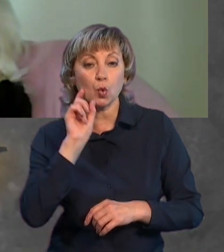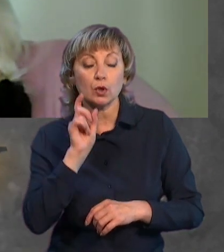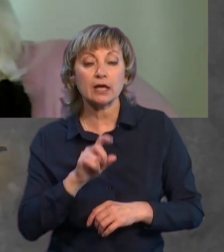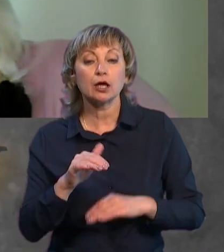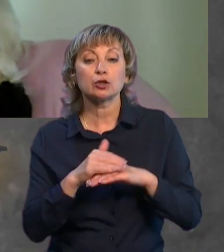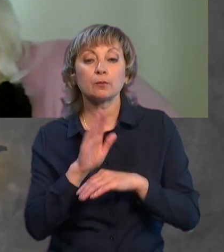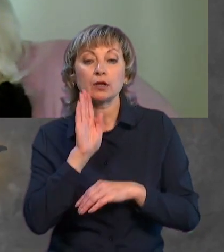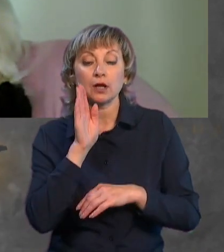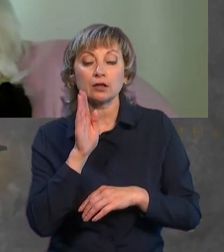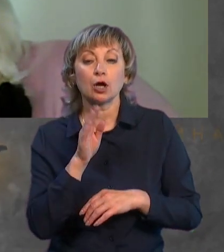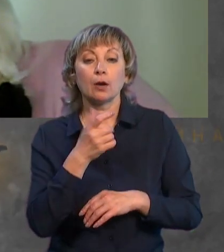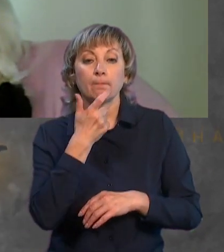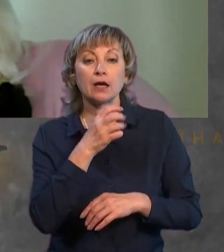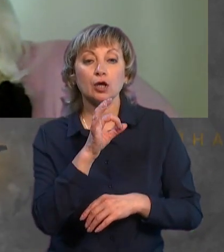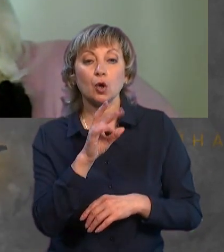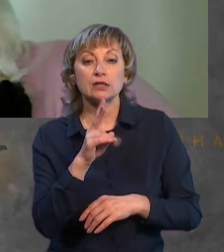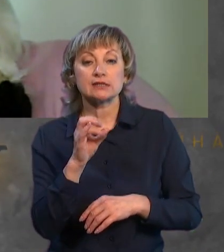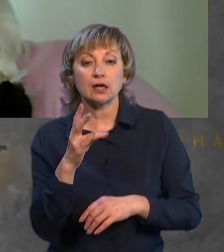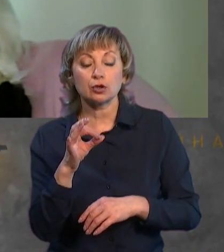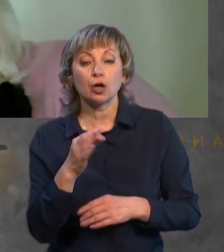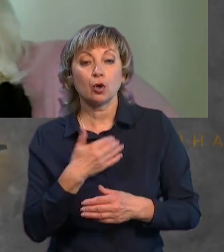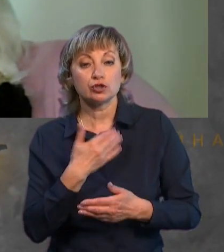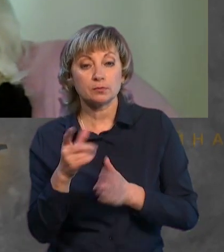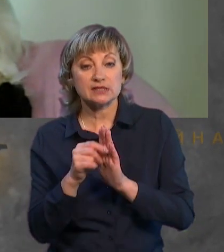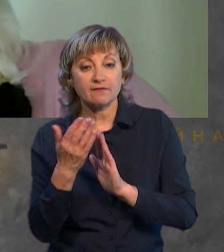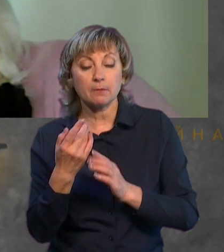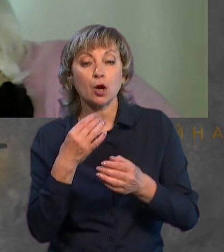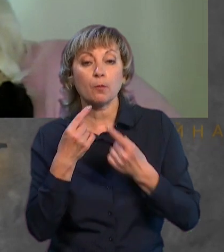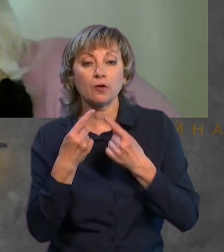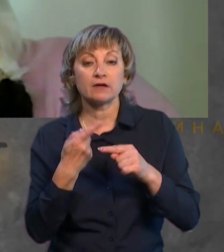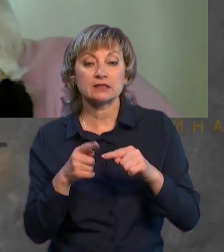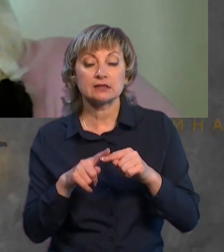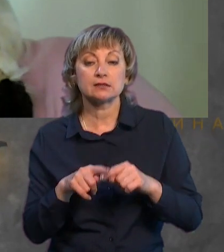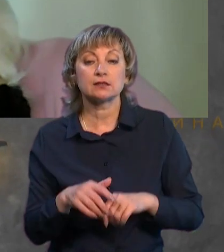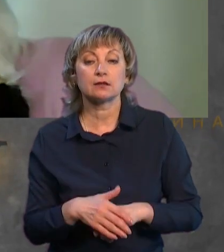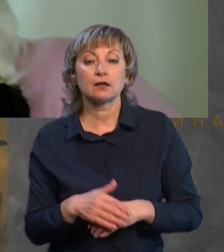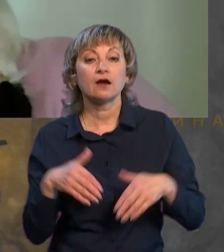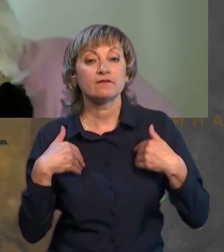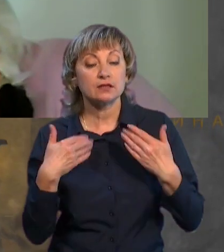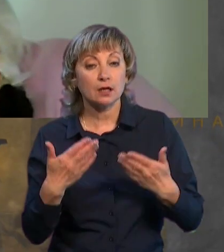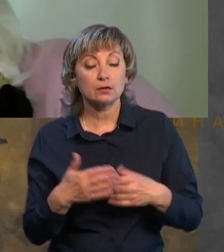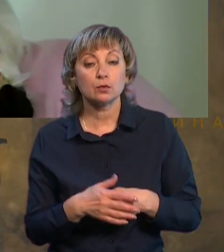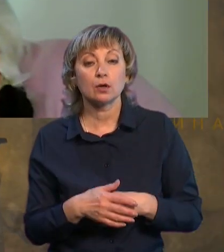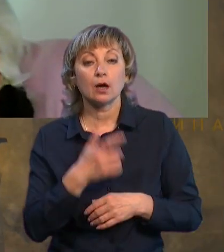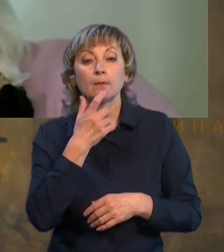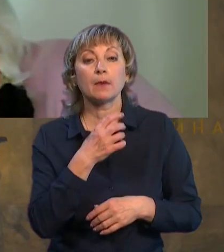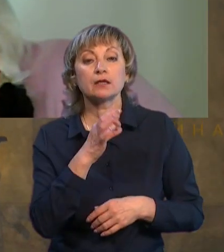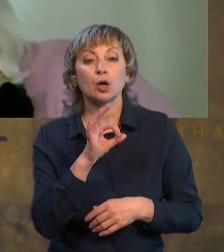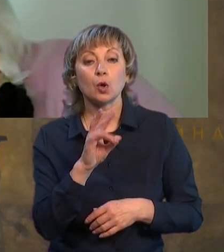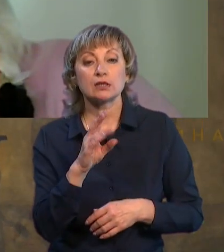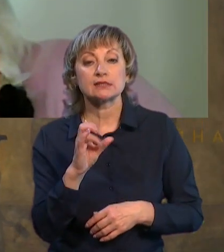ранку, пані Оксано. Хочемо з вами обговорити це. Доброго ранку. Вітаю. Пані Оксано,